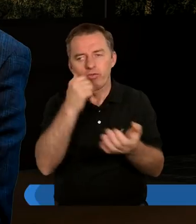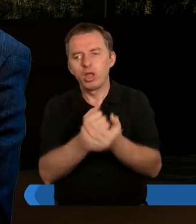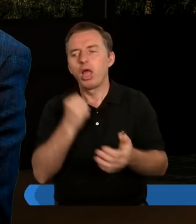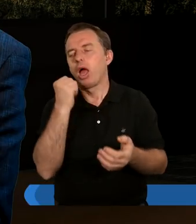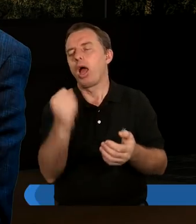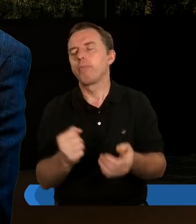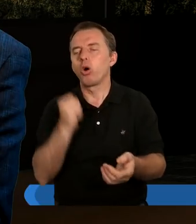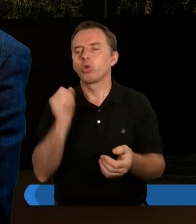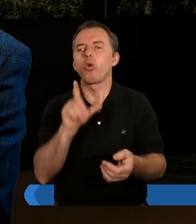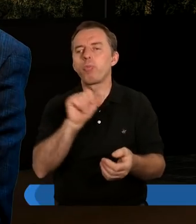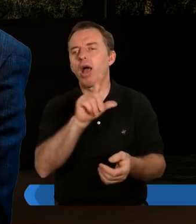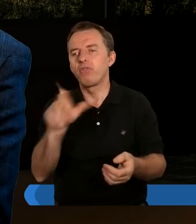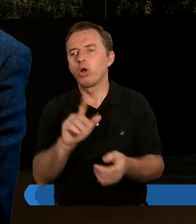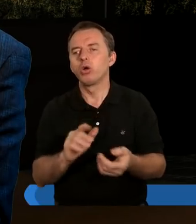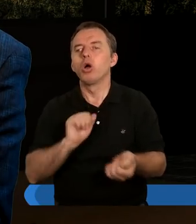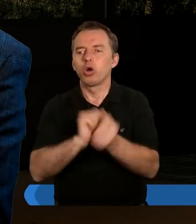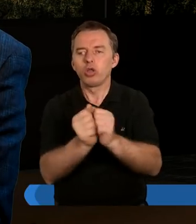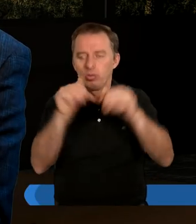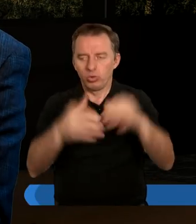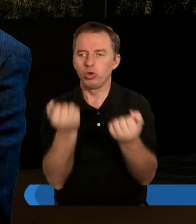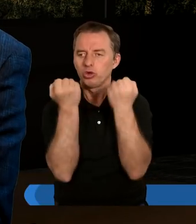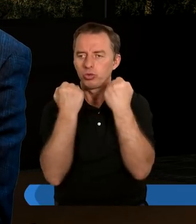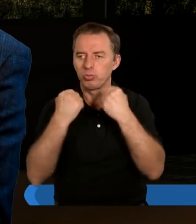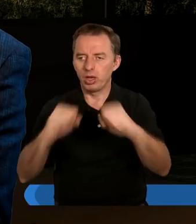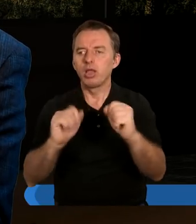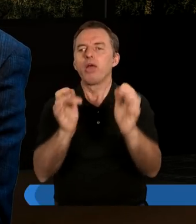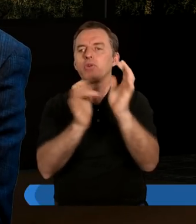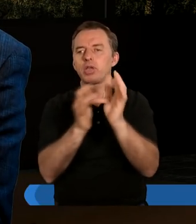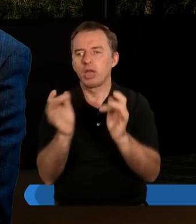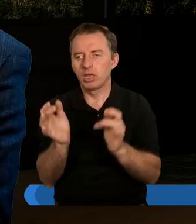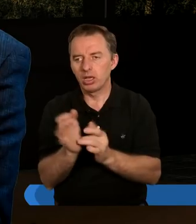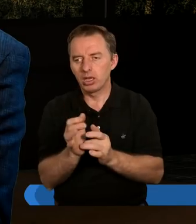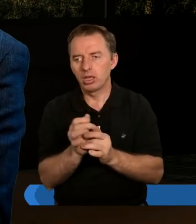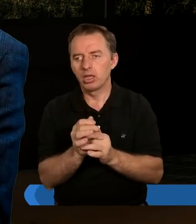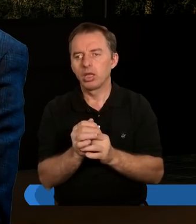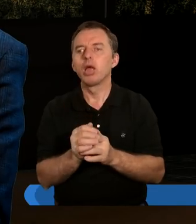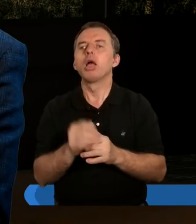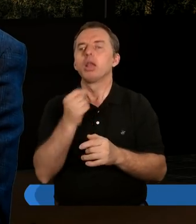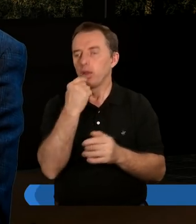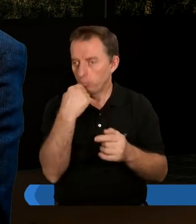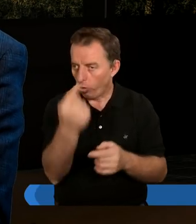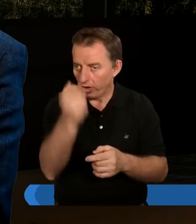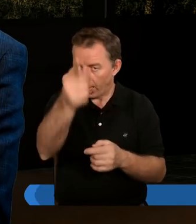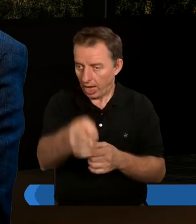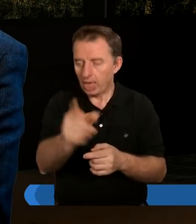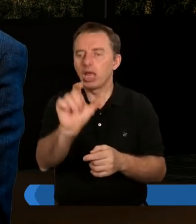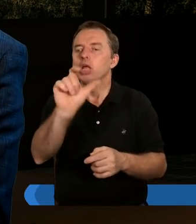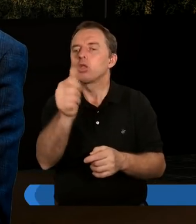liście, gdzie apostoł Paweł mówi dlatego chociaż mógłbym śmiało w Chrystusie nakazać Ci, co należy.